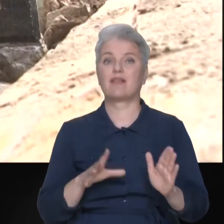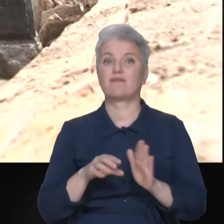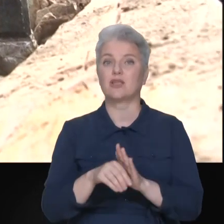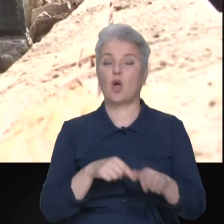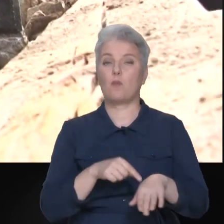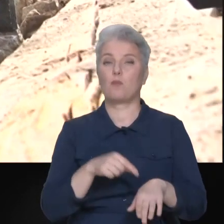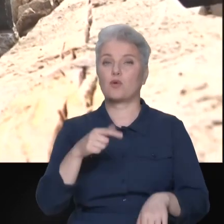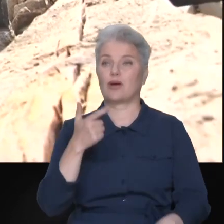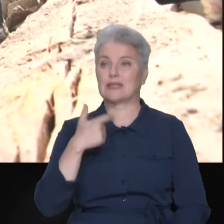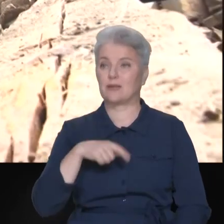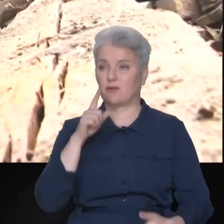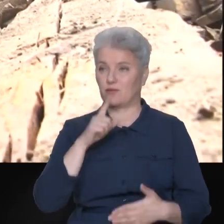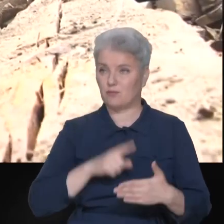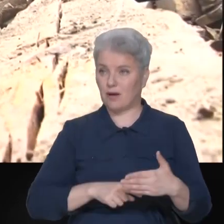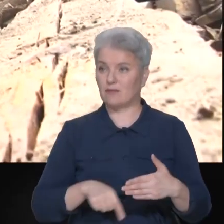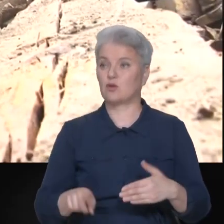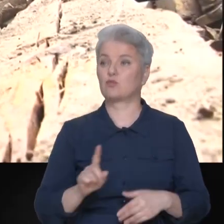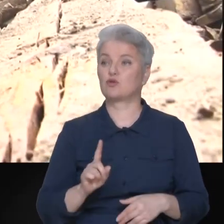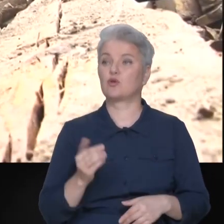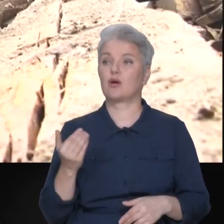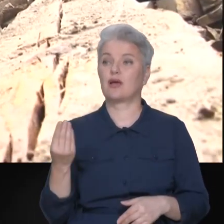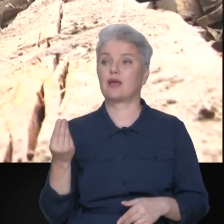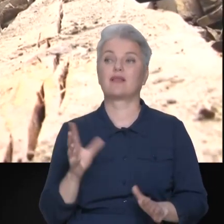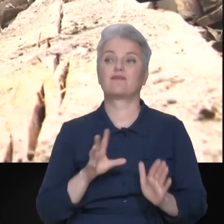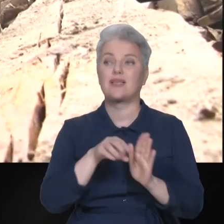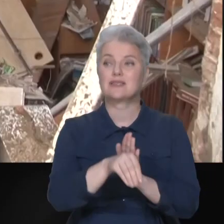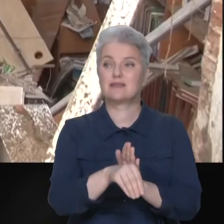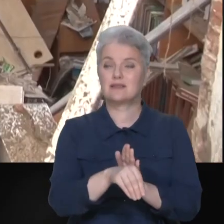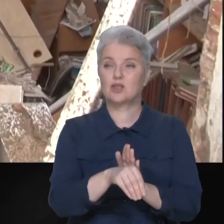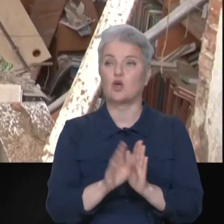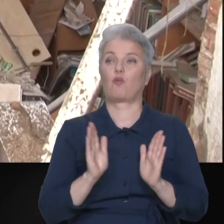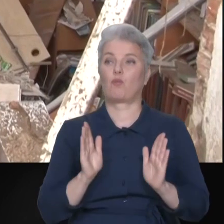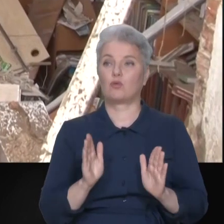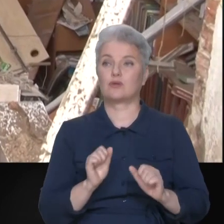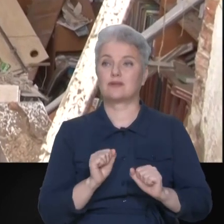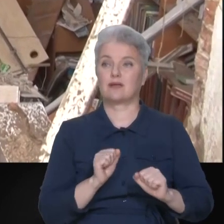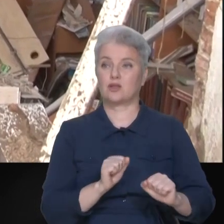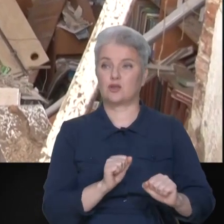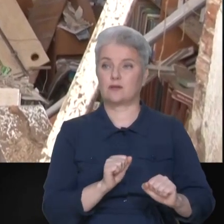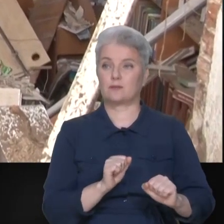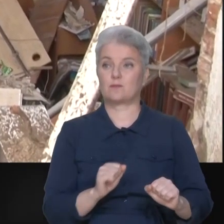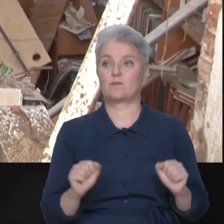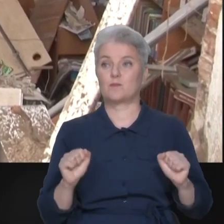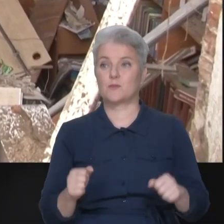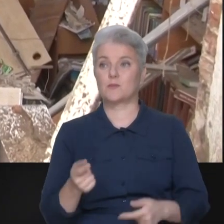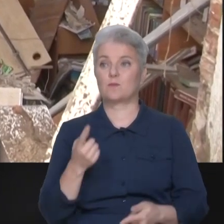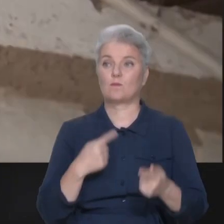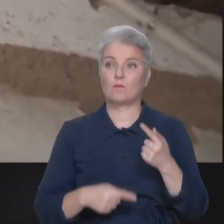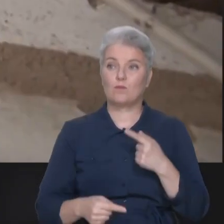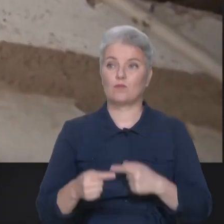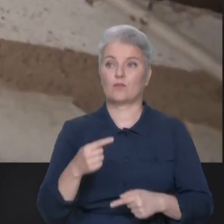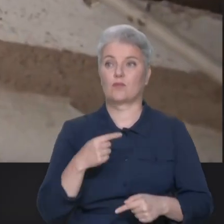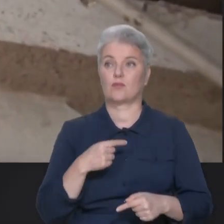впевнено в тому, тому що їхні інвестиції будуть захищені і зможуть обернутися.